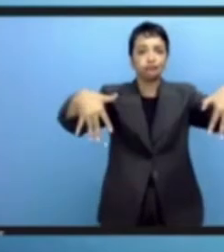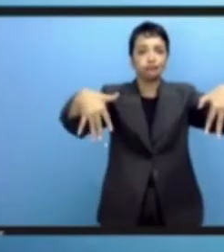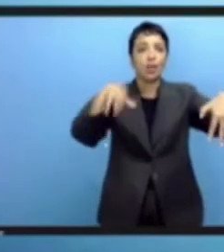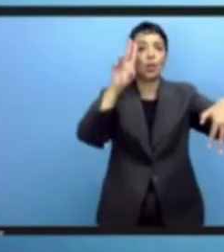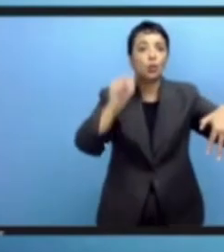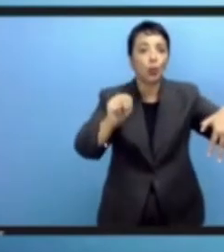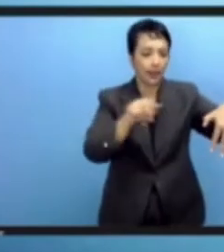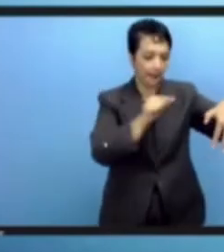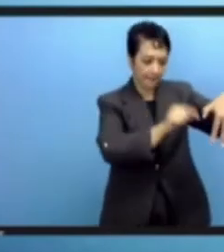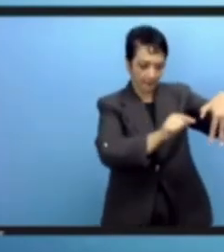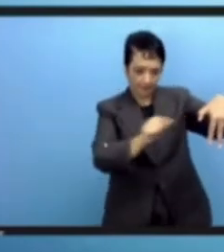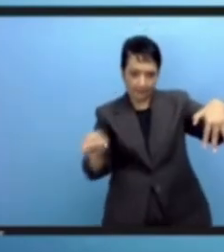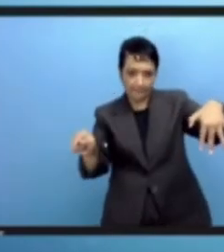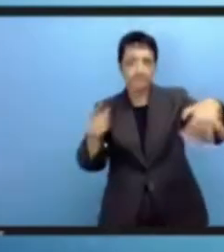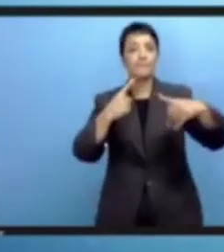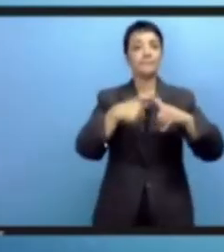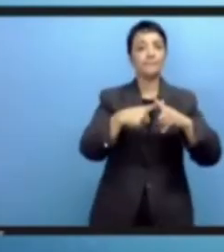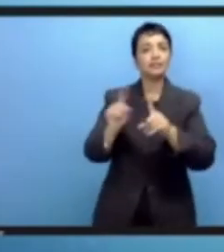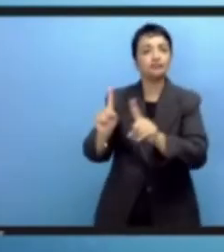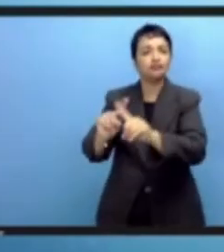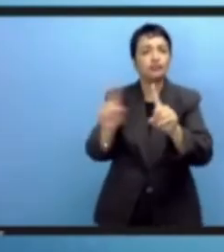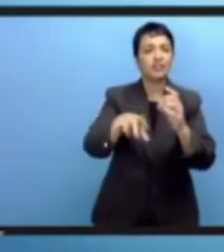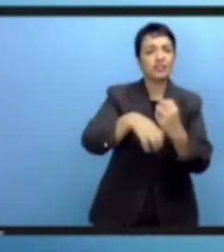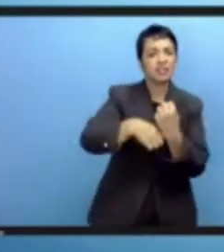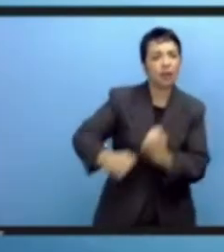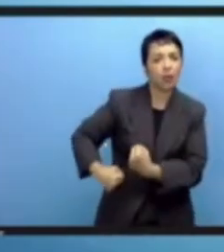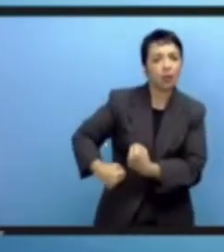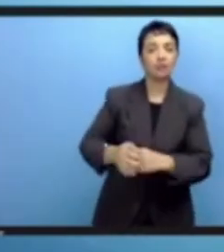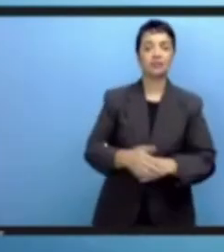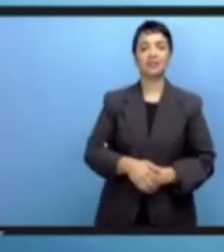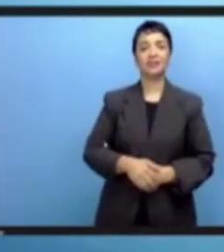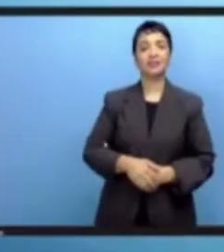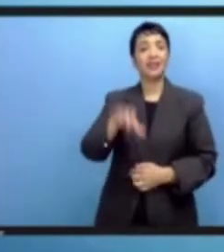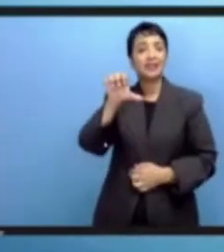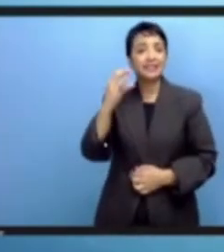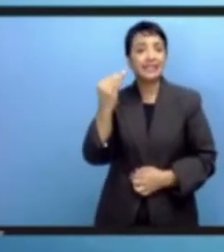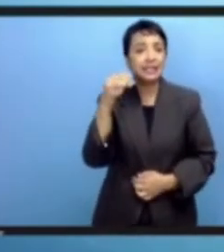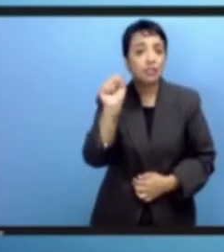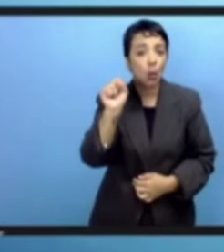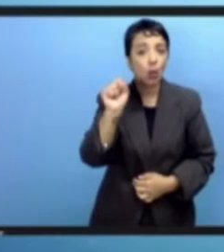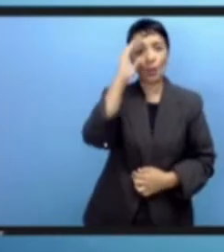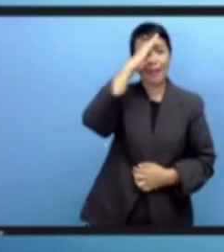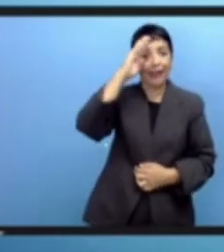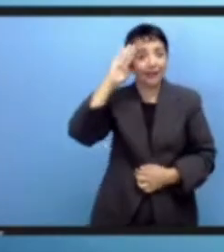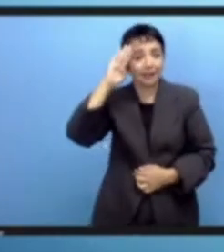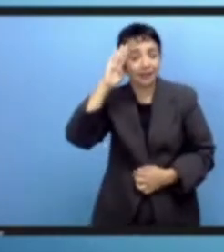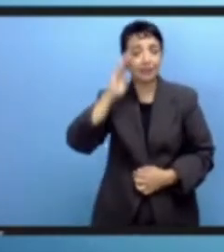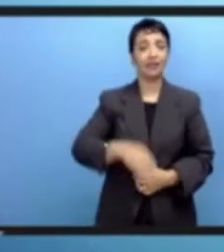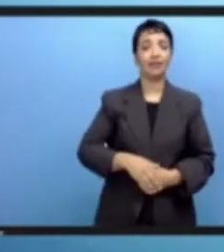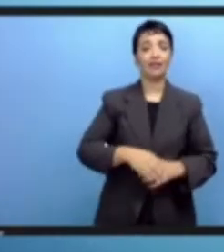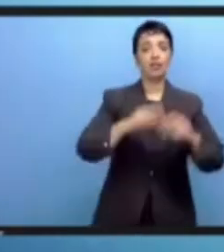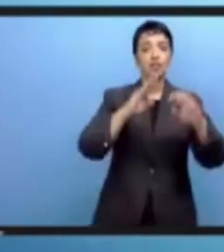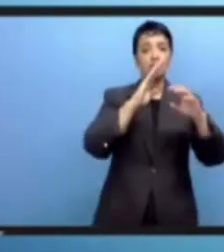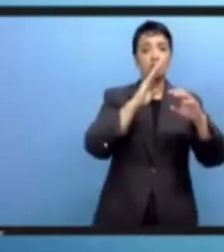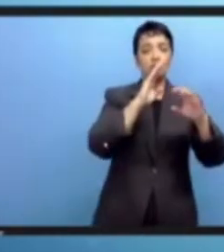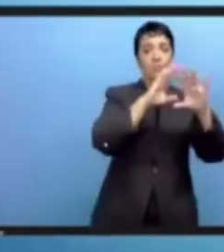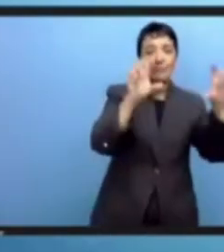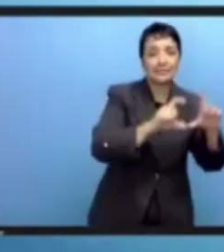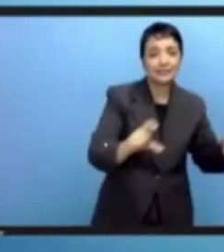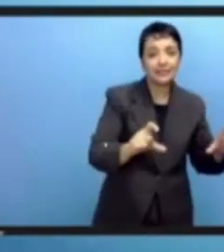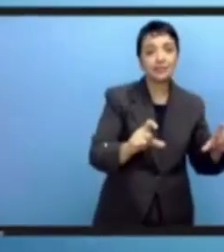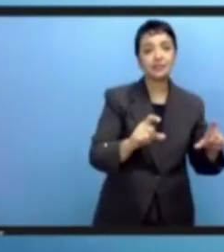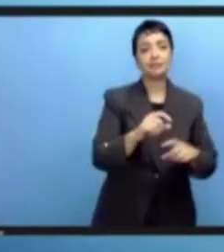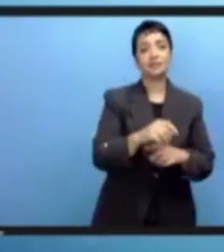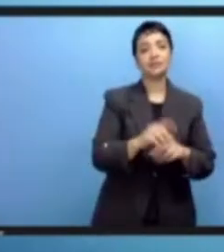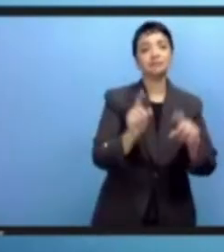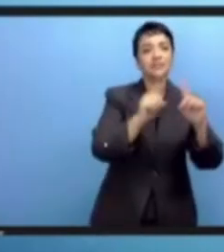أسرة الأمم المتحدة مع مختلف أصحاب المصلحة سواء كان من المجتمع المدني الأوساط الأكاديمية القطع الخاص أو المؤسسات